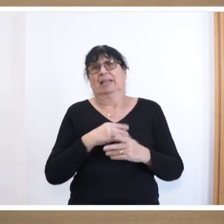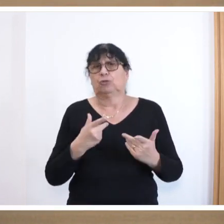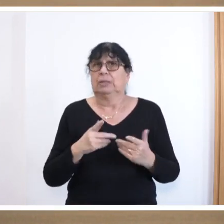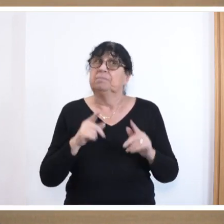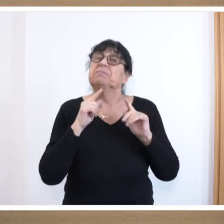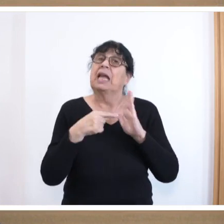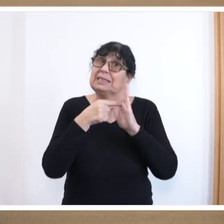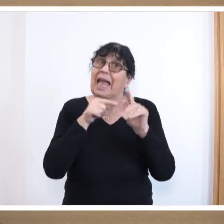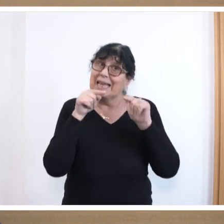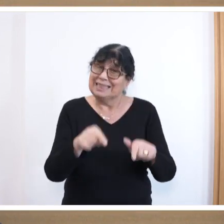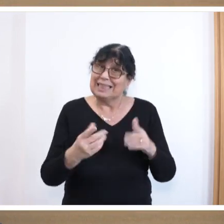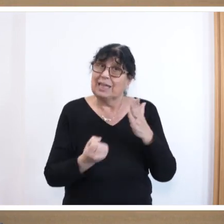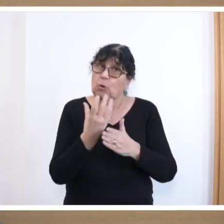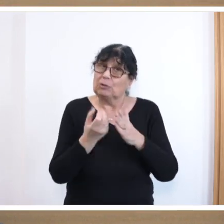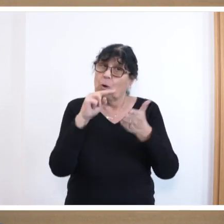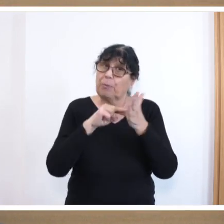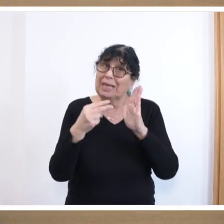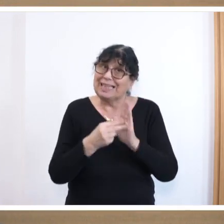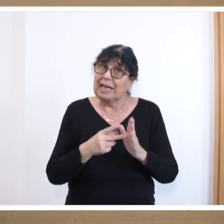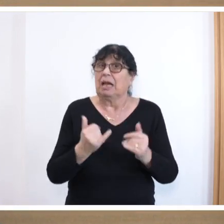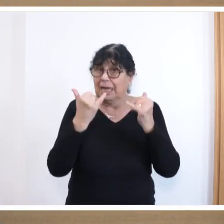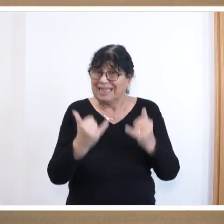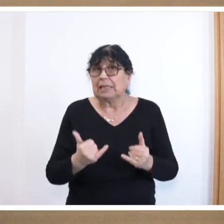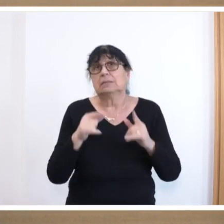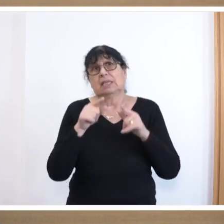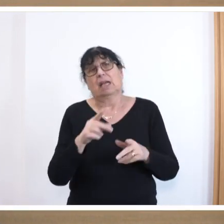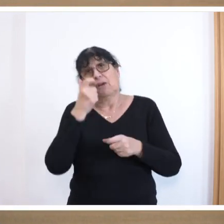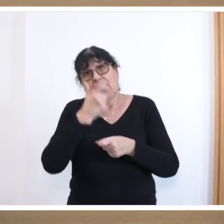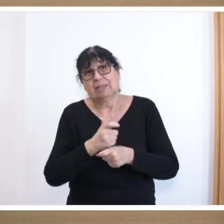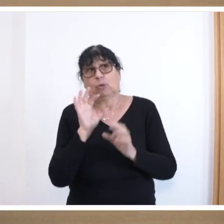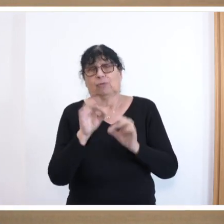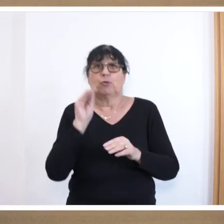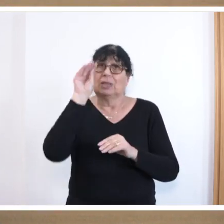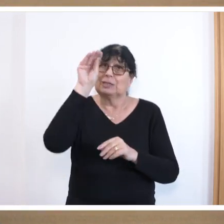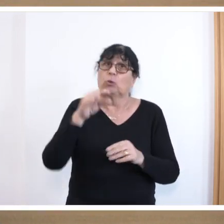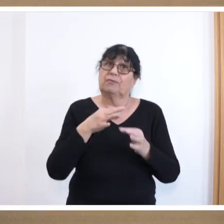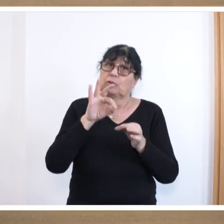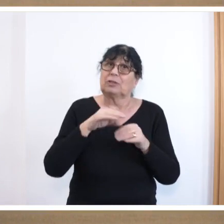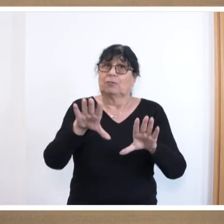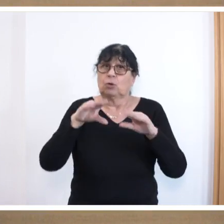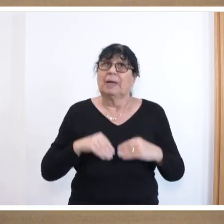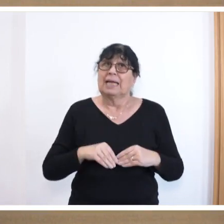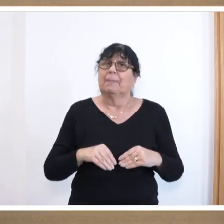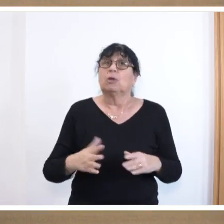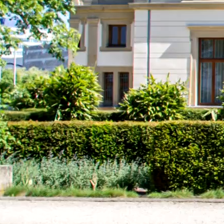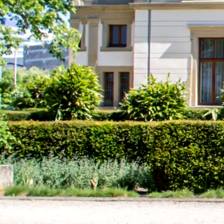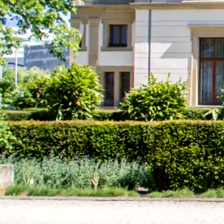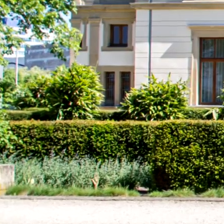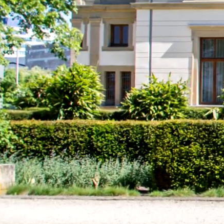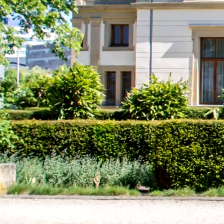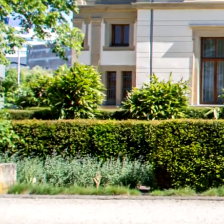bereit sind, Ihre kulturpolitische Verantwortung in der Gegenwart und Ihre Verantwortung für die Zukunft der Stiftung zu übernehmen. Überraschen Sie uns!